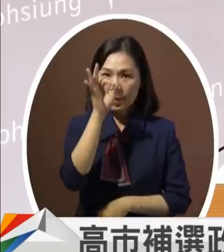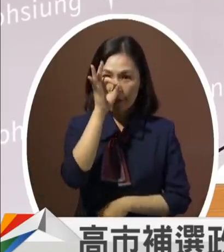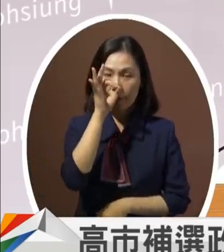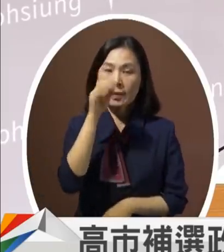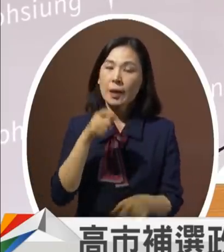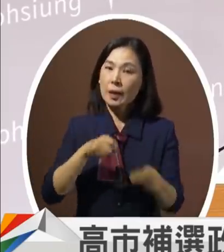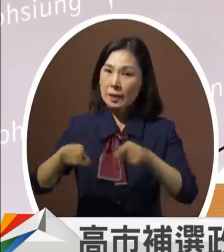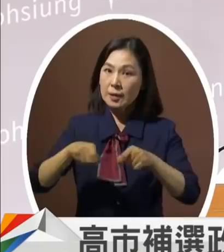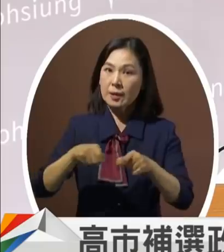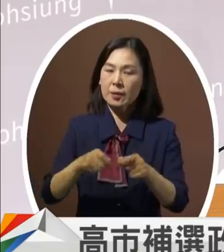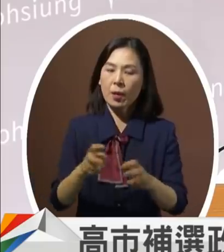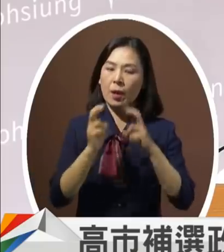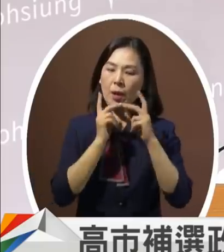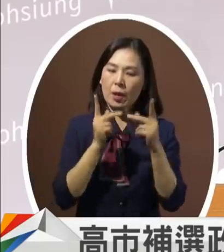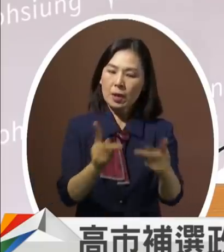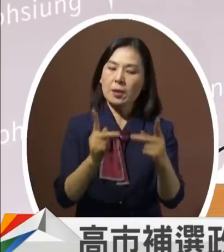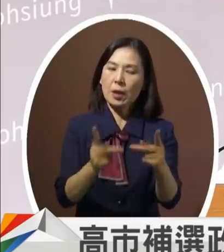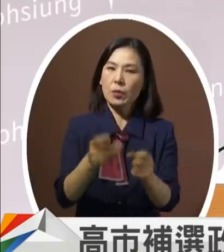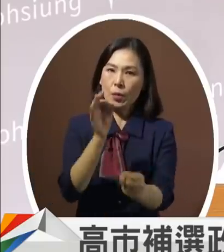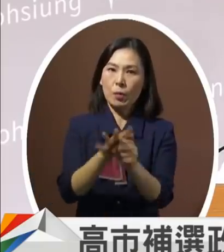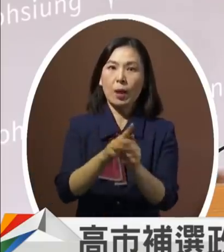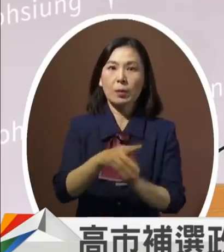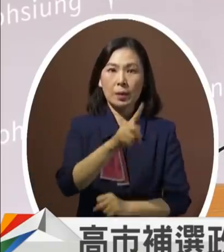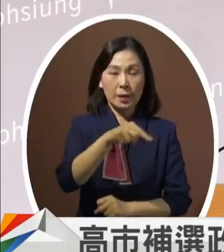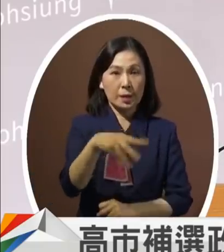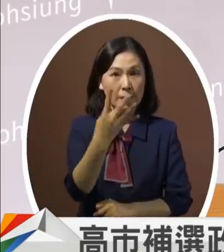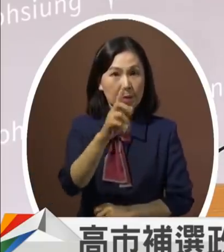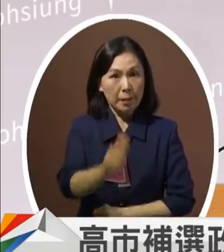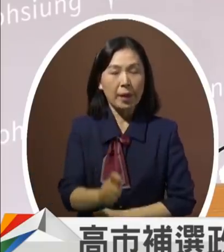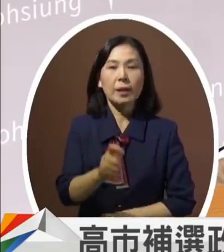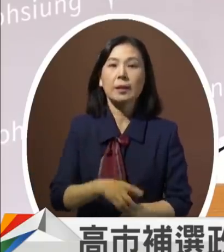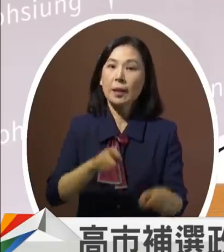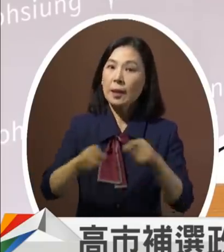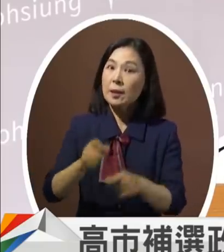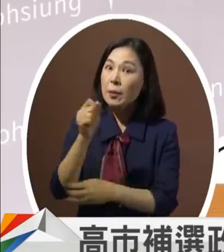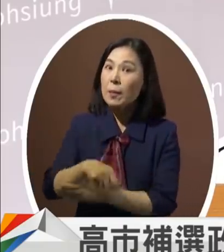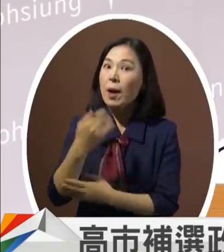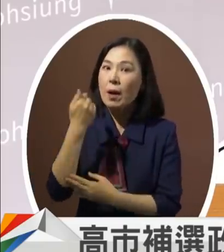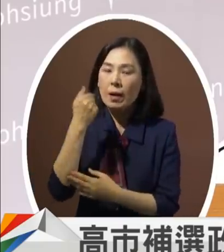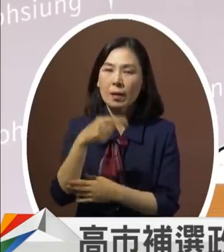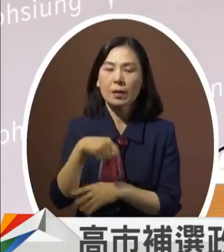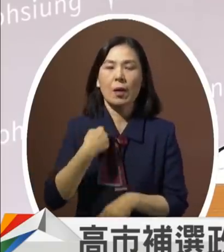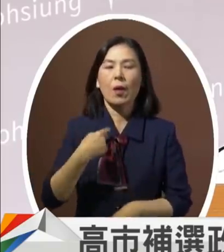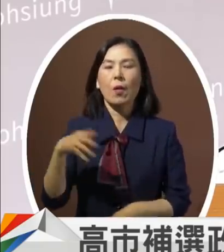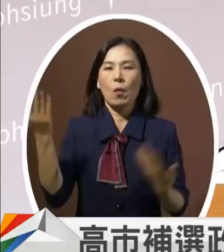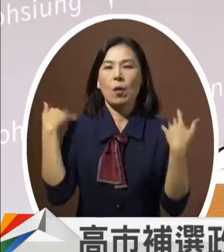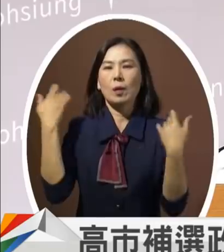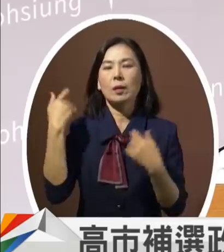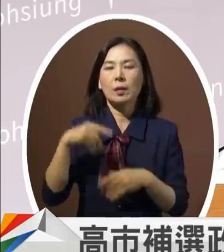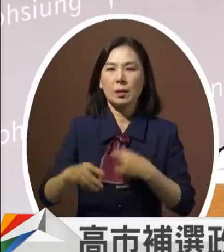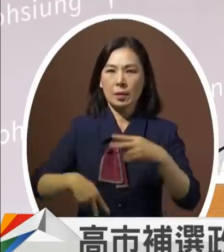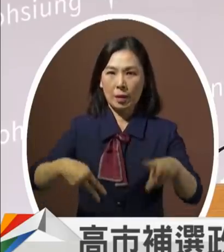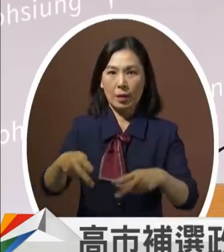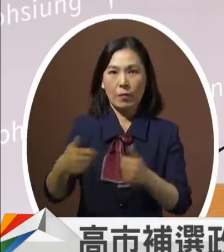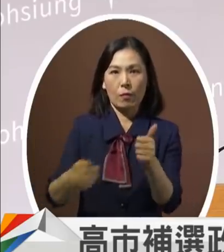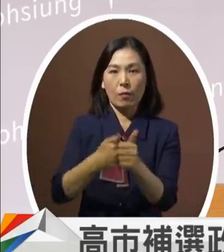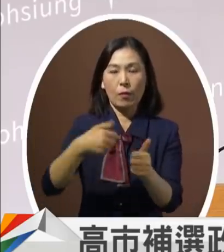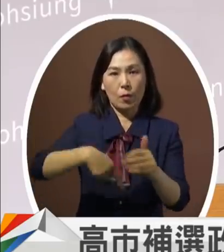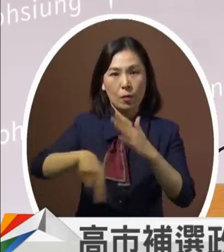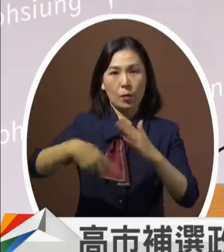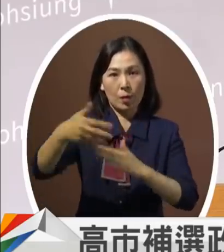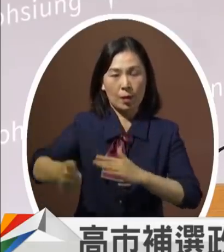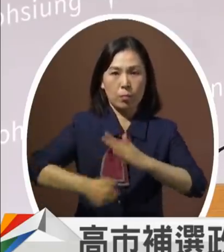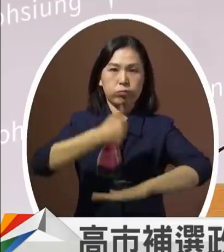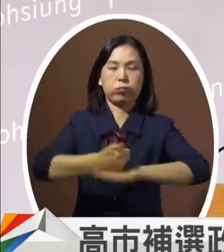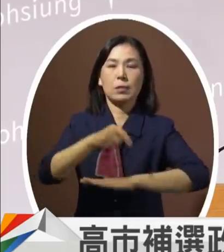捷运就补助了1400亿计划的核定就是我在担任副院长的时候来核定这个计划桥头科学院区中央